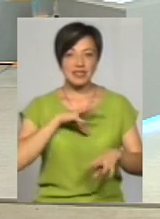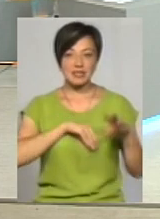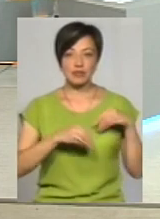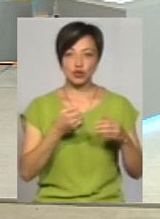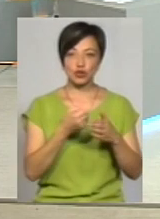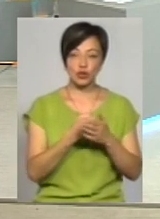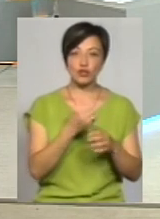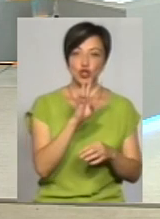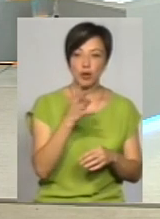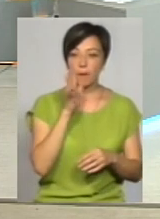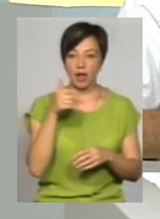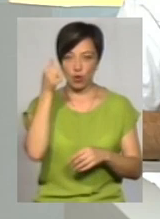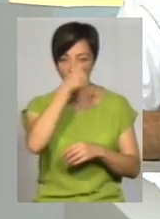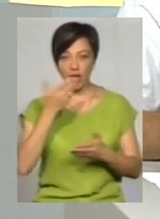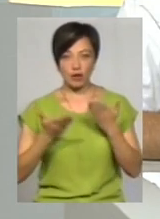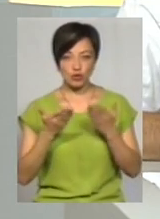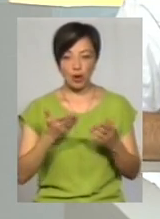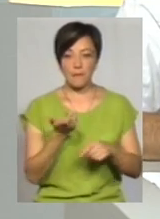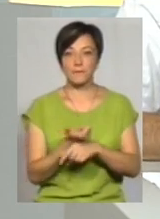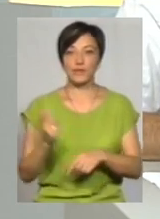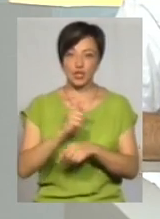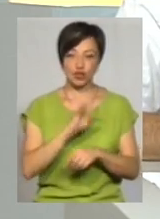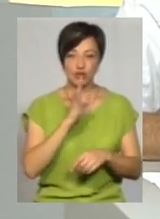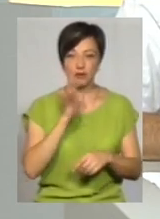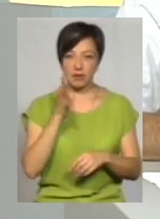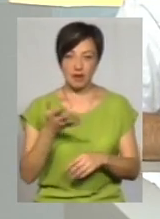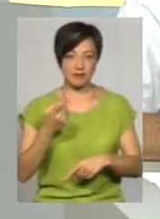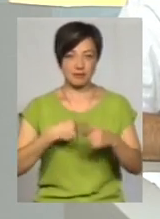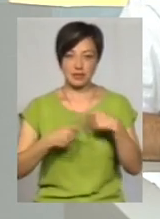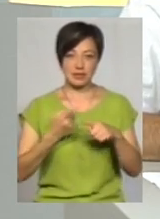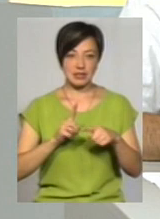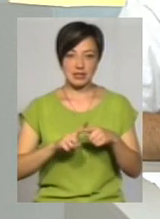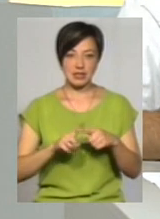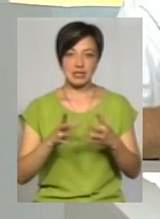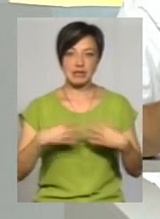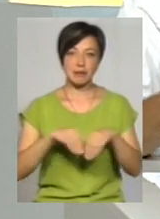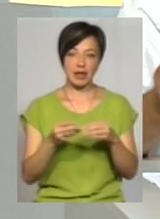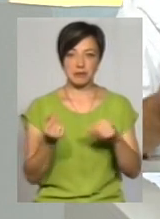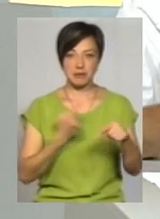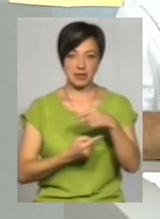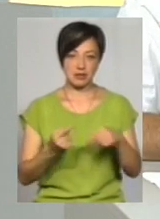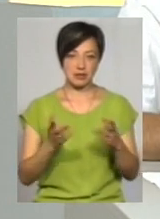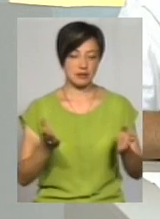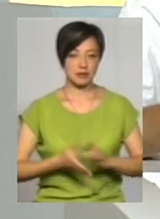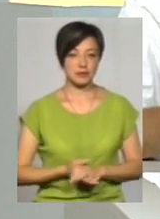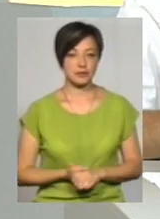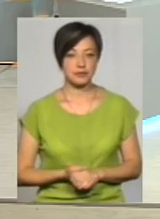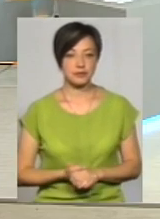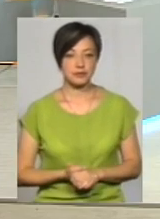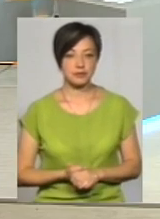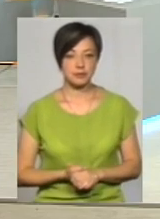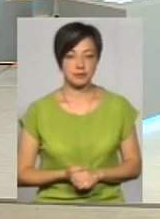4 до 5 років. Якщо вона перетягується на більше, то це може лише бути такий сімейний бізнес на достроковий